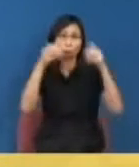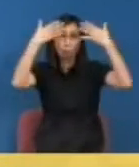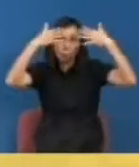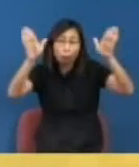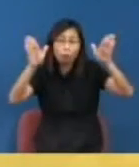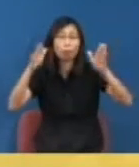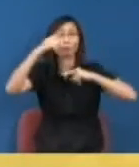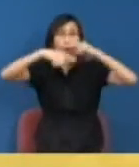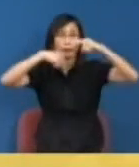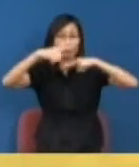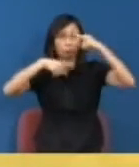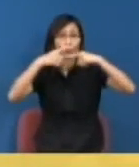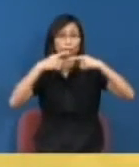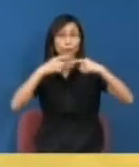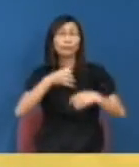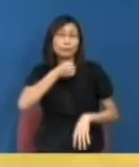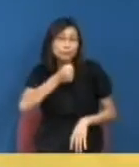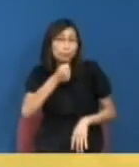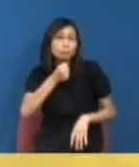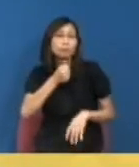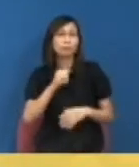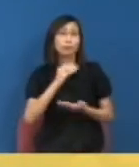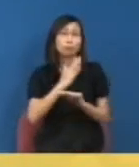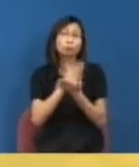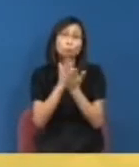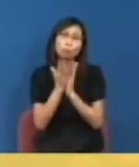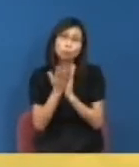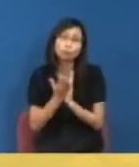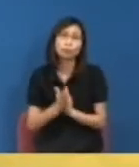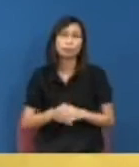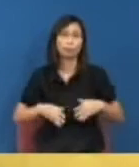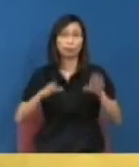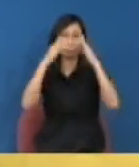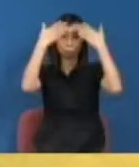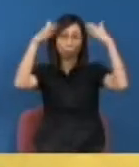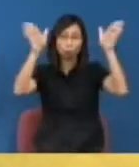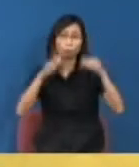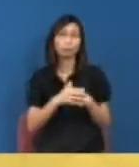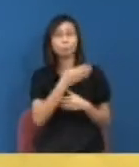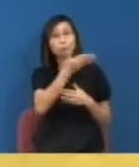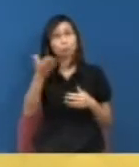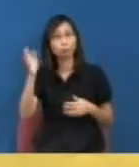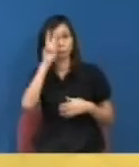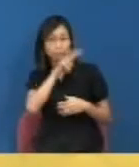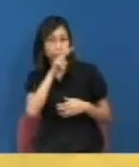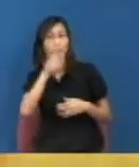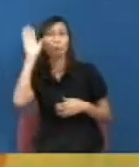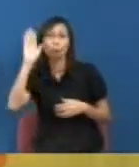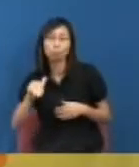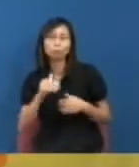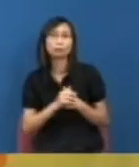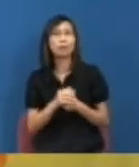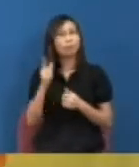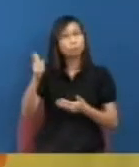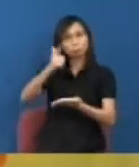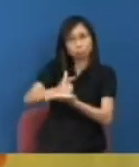有新聞自由民主環境之下令公眾或持份者可以去看著這盤數這是最理想的甚至你剛才提過一件